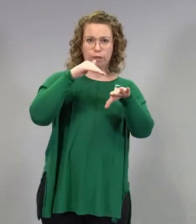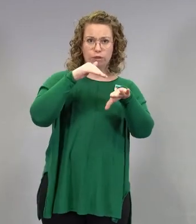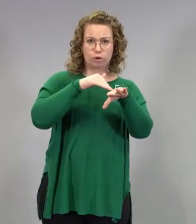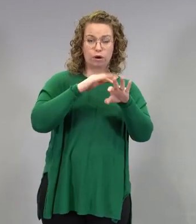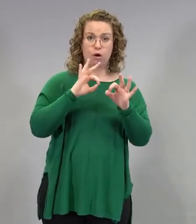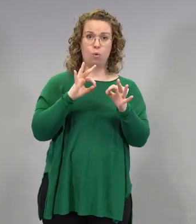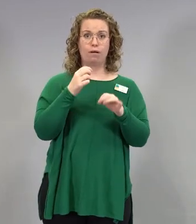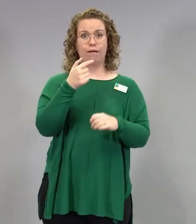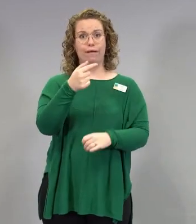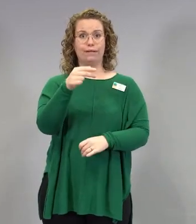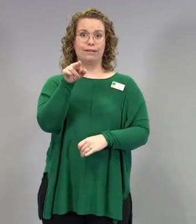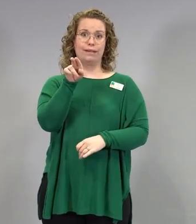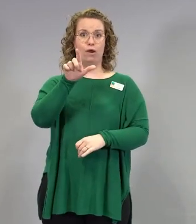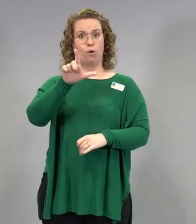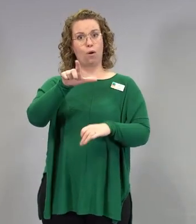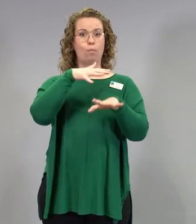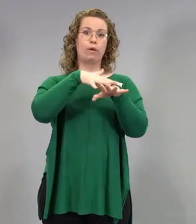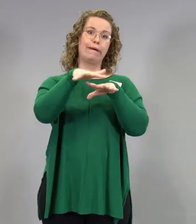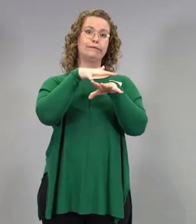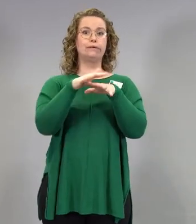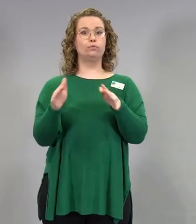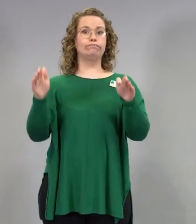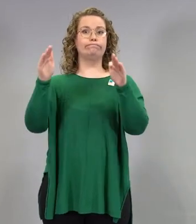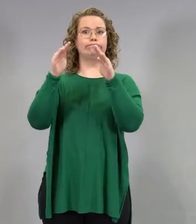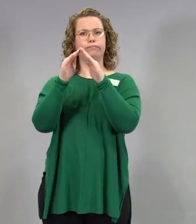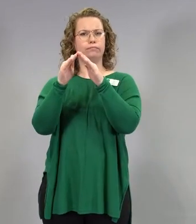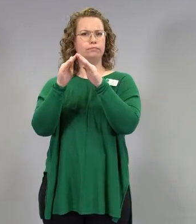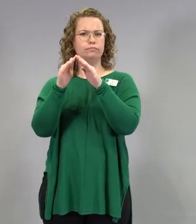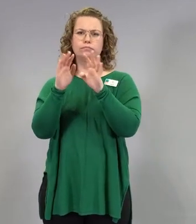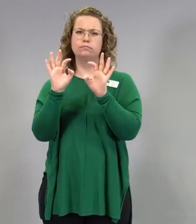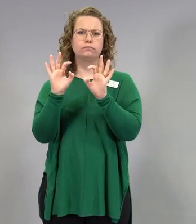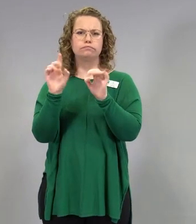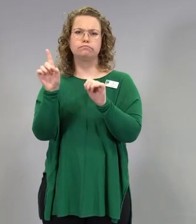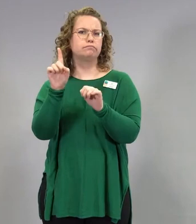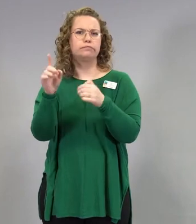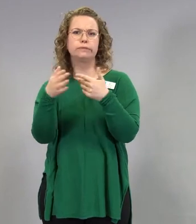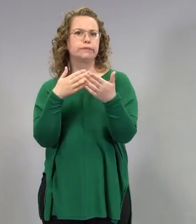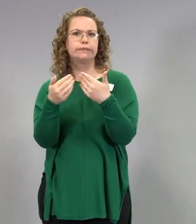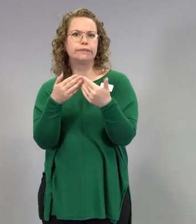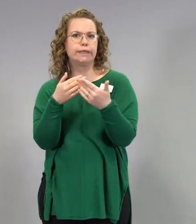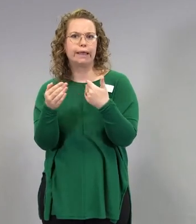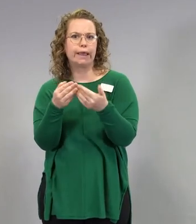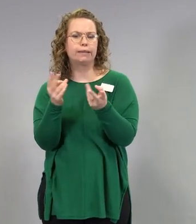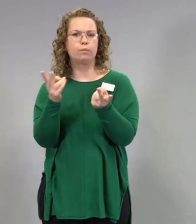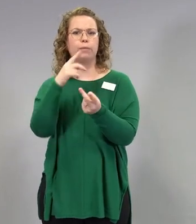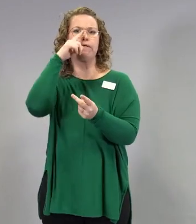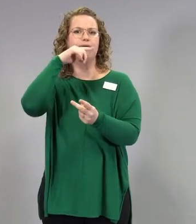asiantuntijaorganisaatio voi tehdä tämän disinformaation kitkemiseksi?